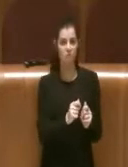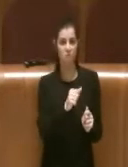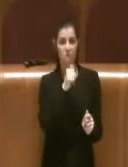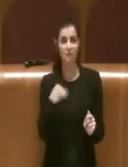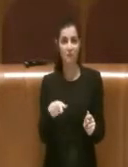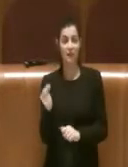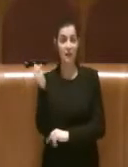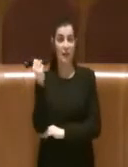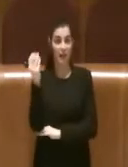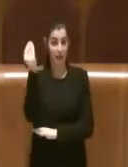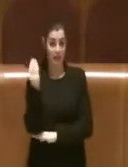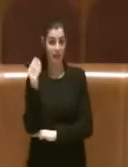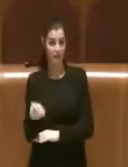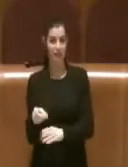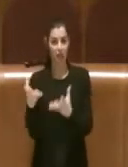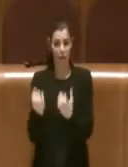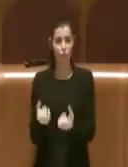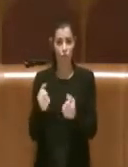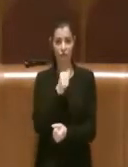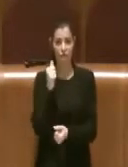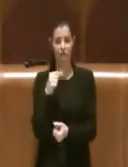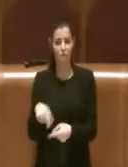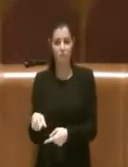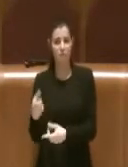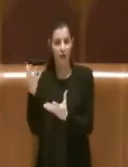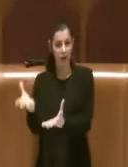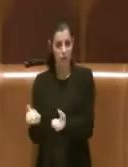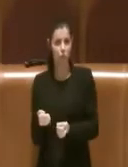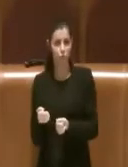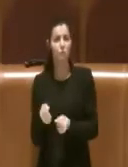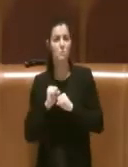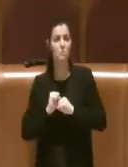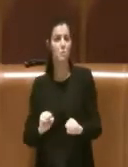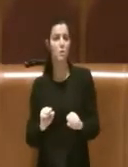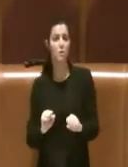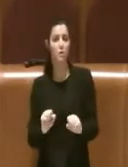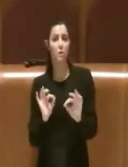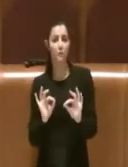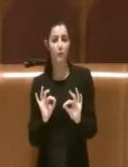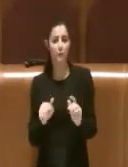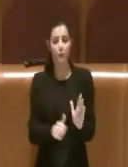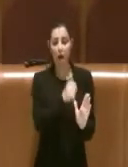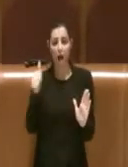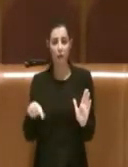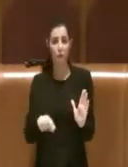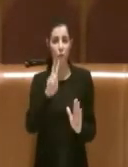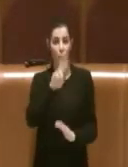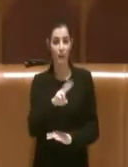parte dell'ente di fare delle assunzioni e queste assunzioni è possibile farle proprio nell'annualità 2021.